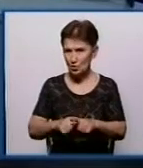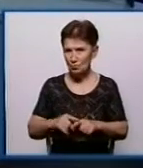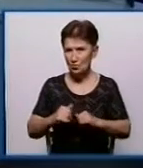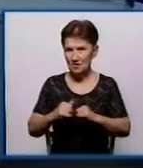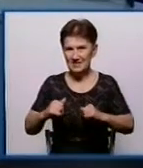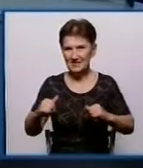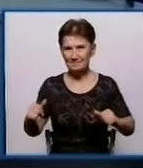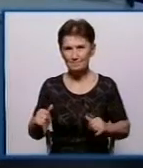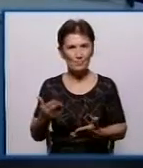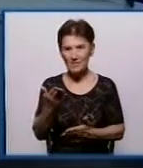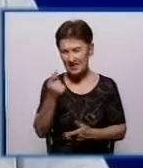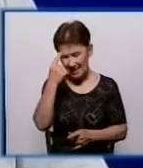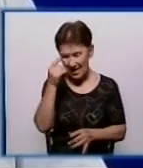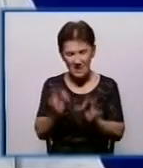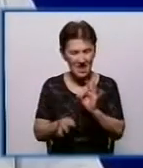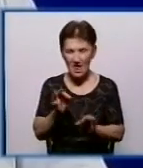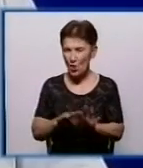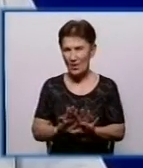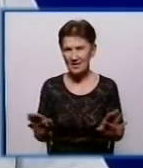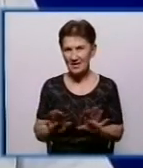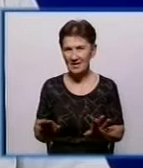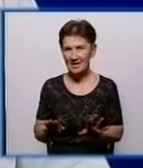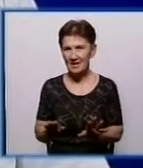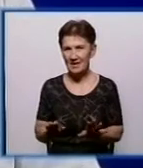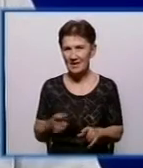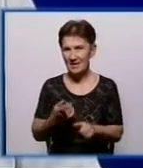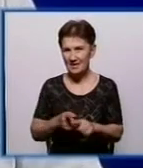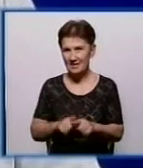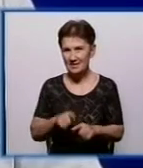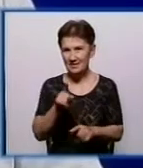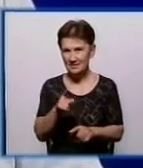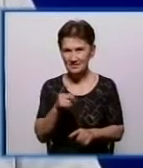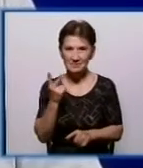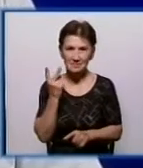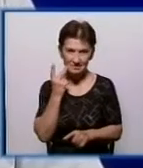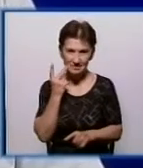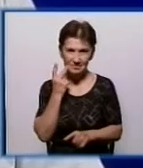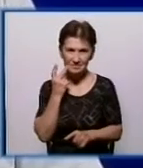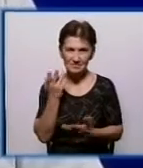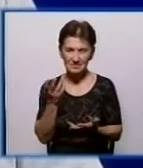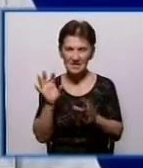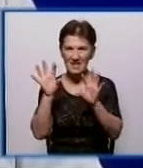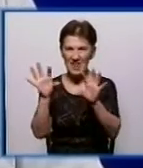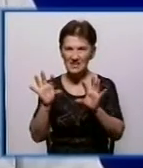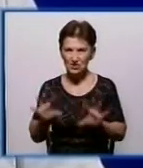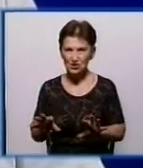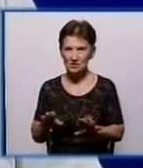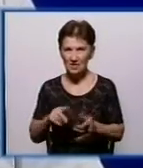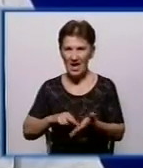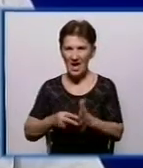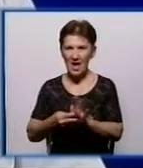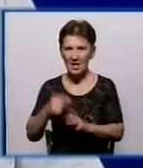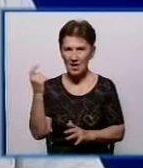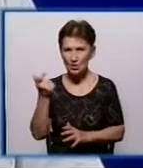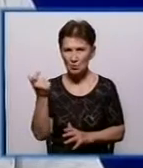Дмитре, це не логіка поставщиків тепла, це стандартна класична економіка, це так говорить законодавство.